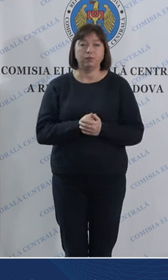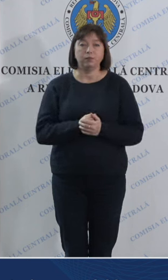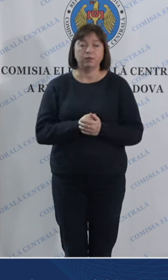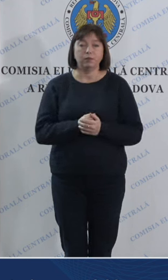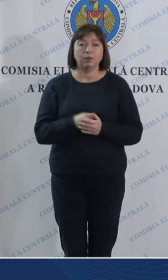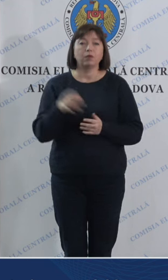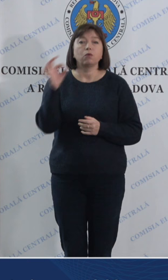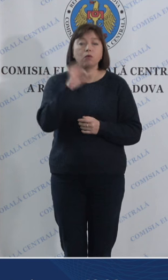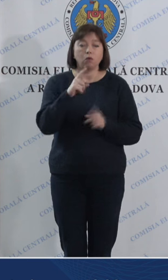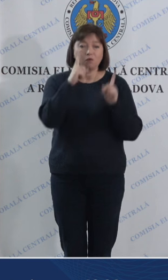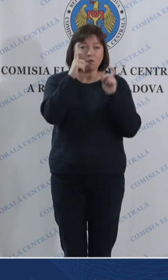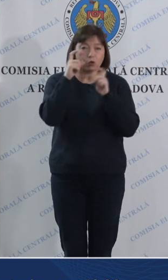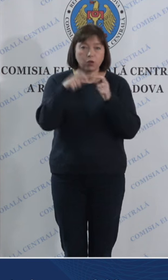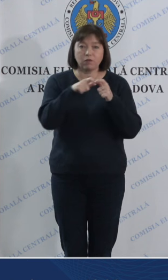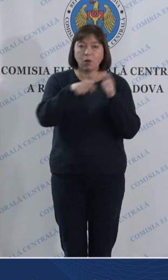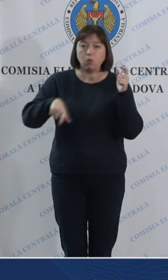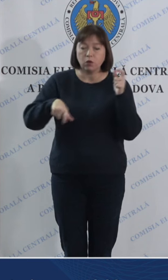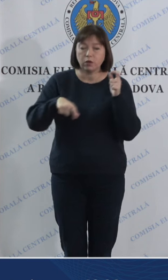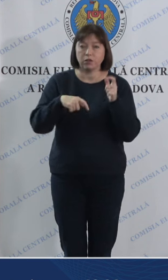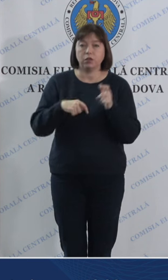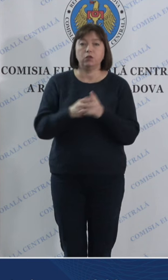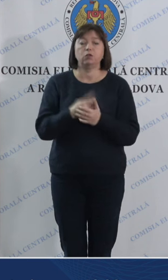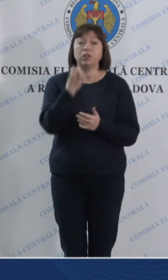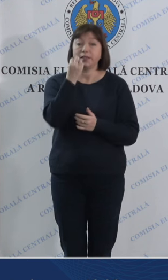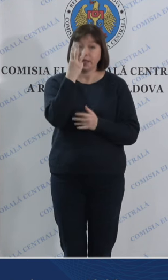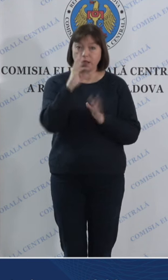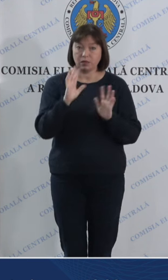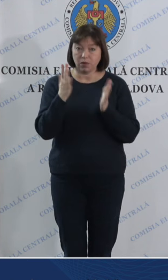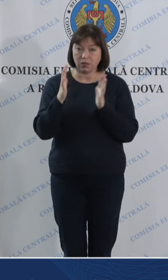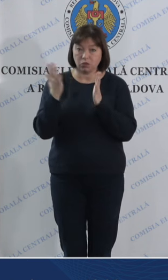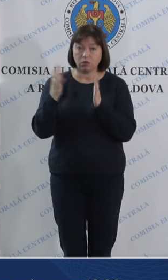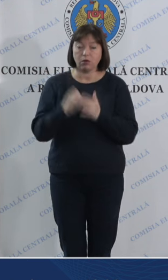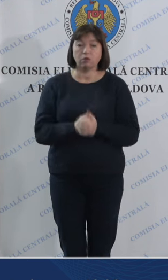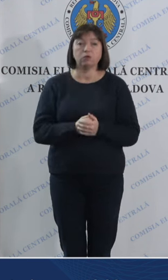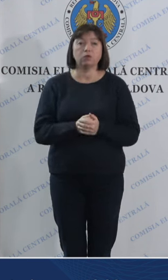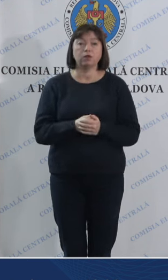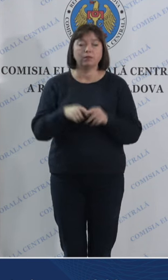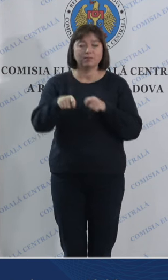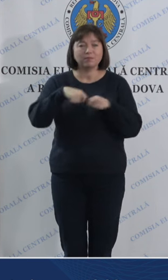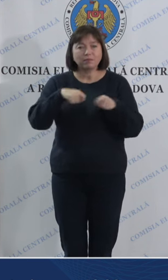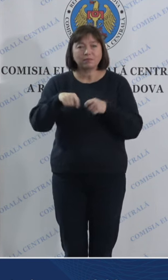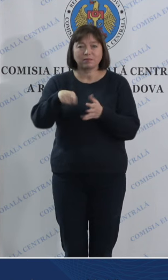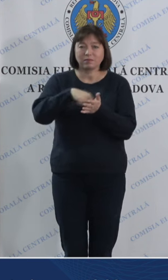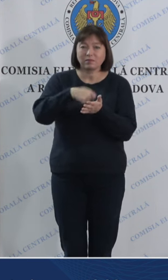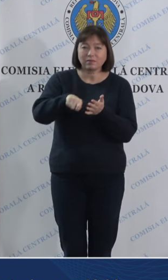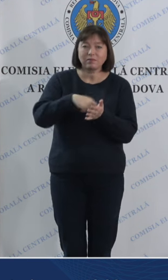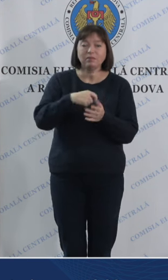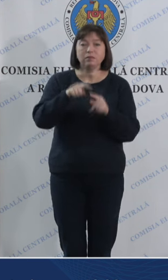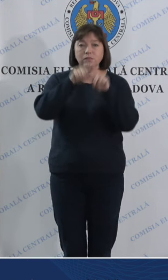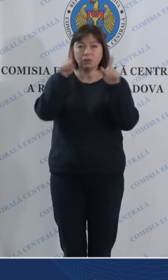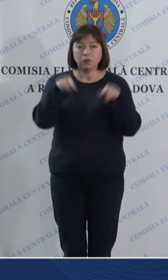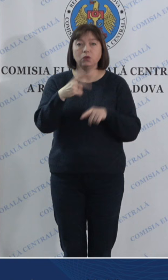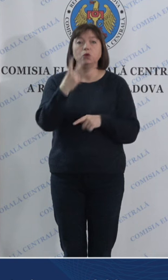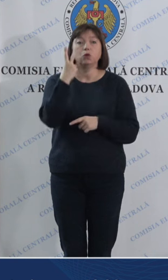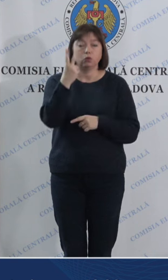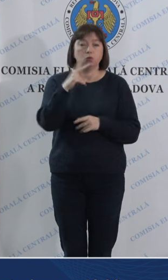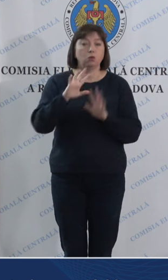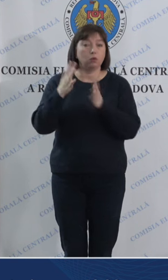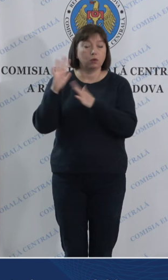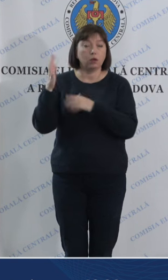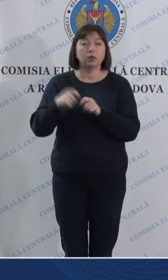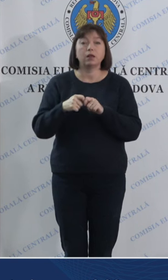cu privire la fotografierea buletinilor de vot 13 cazuri deteriorarea buletinilor de vot două cazuri